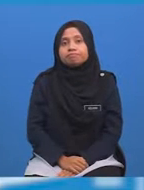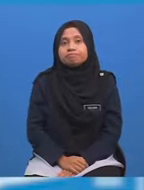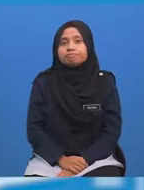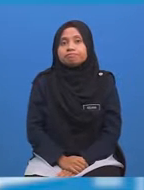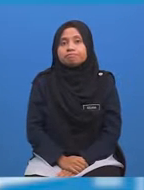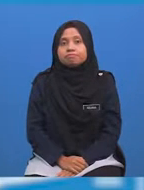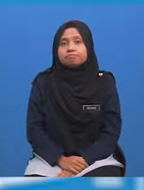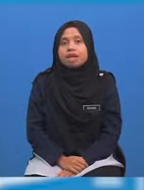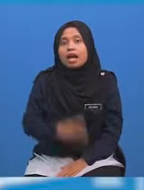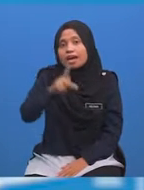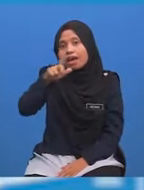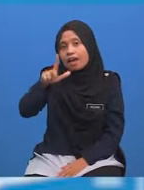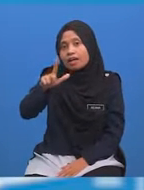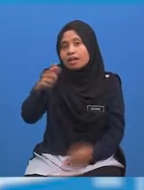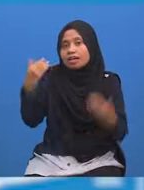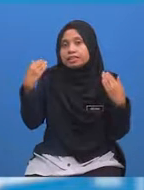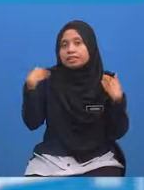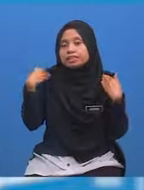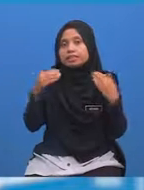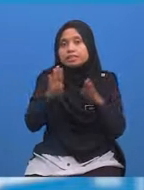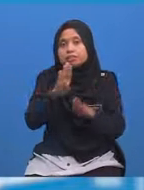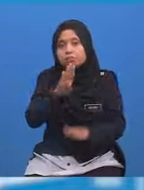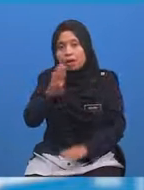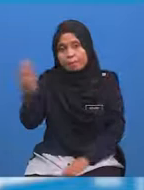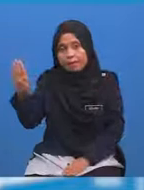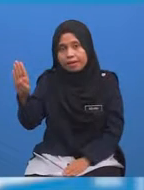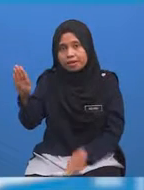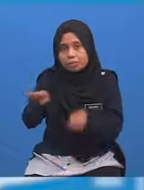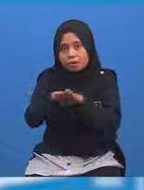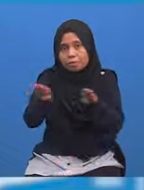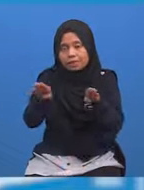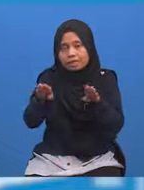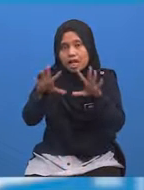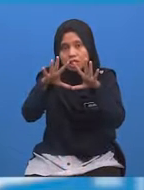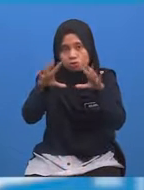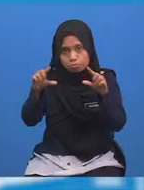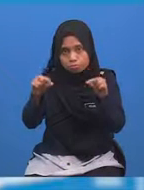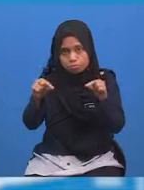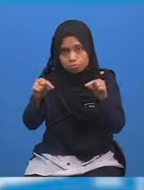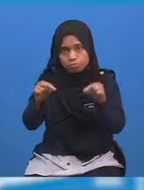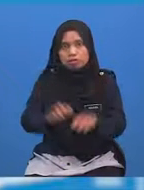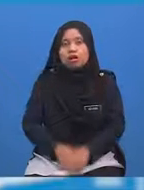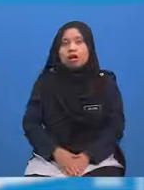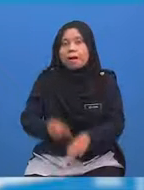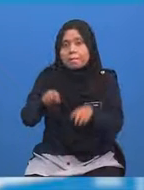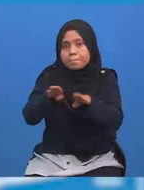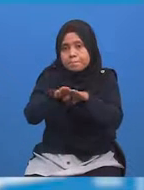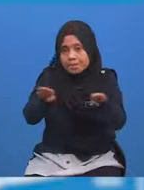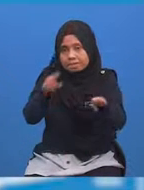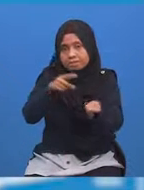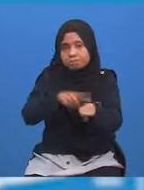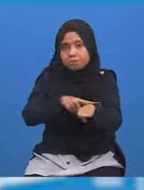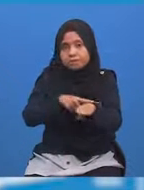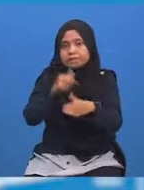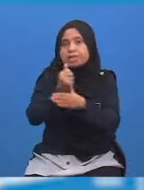Kuala Lumpur berada di sebelah barat Berbanding Osaka Beza masa di